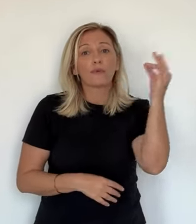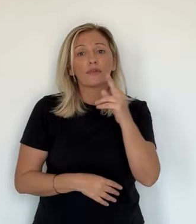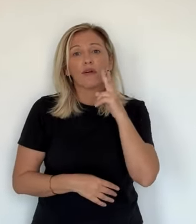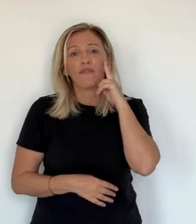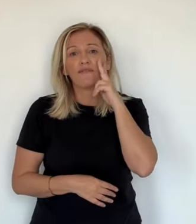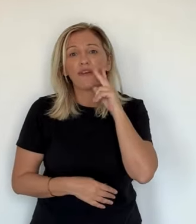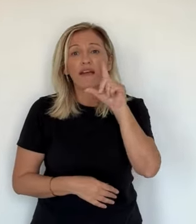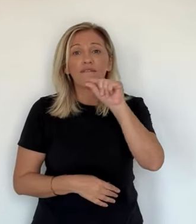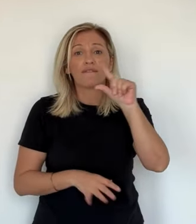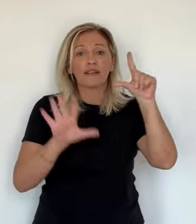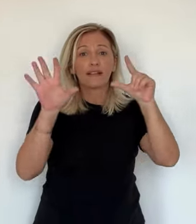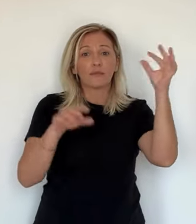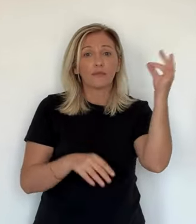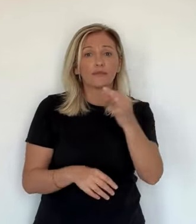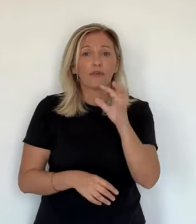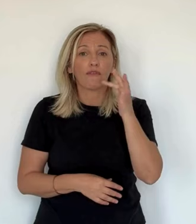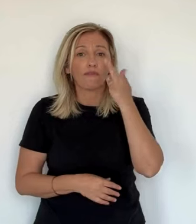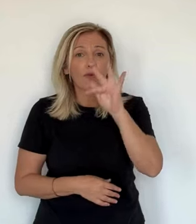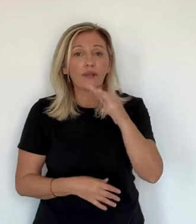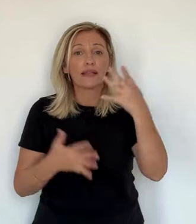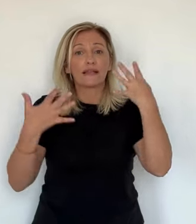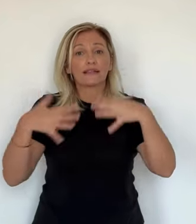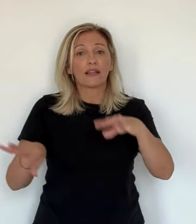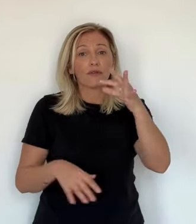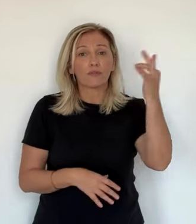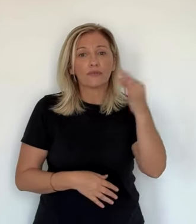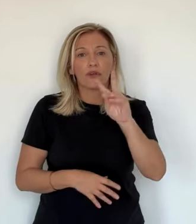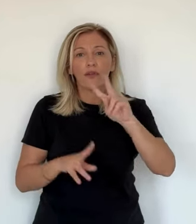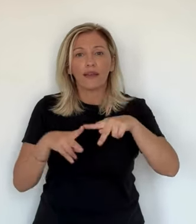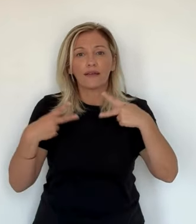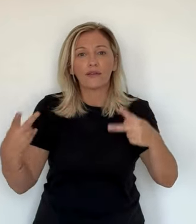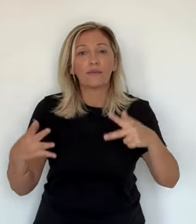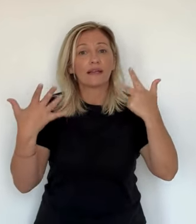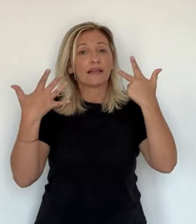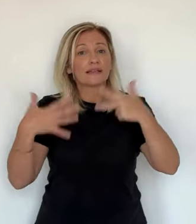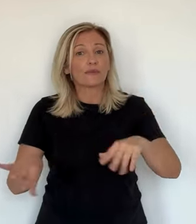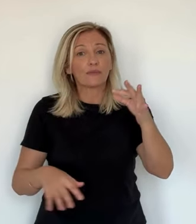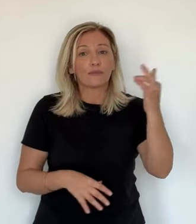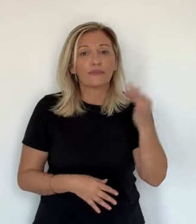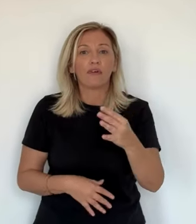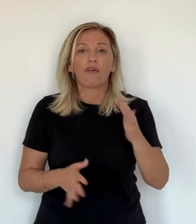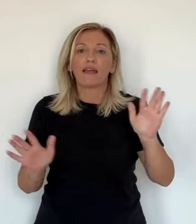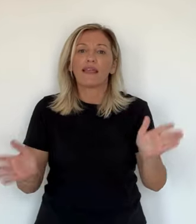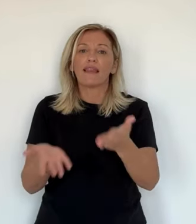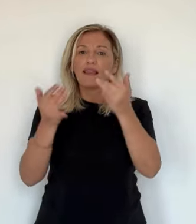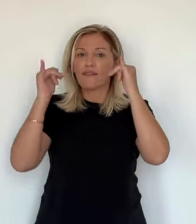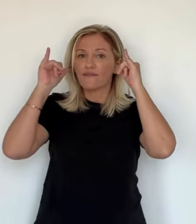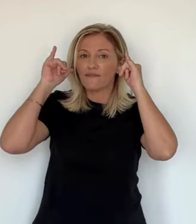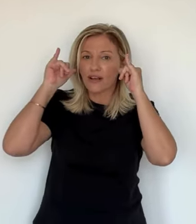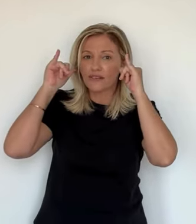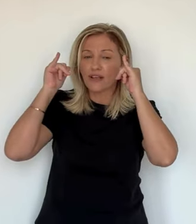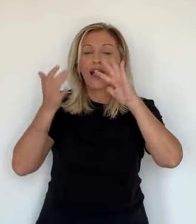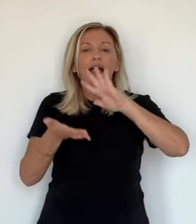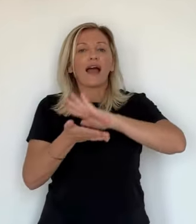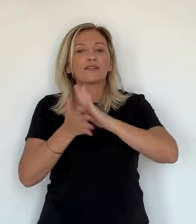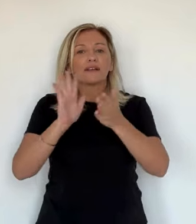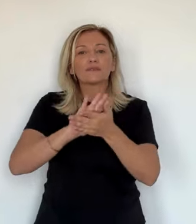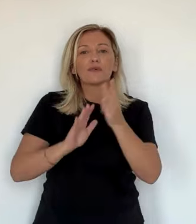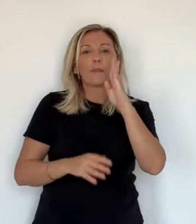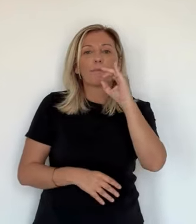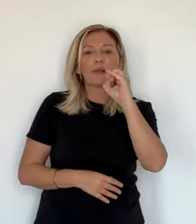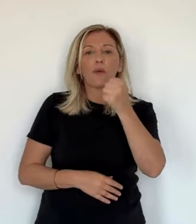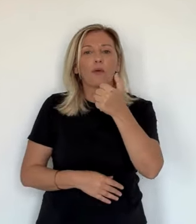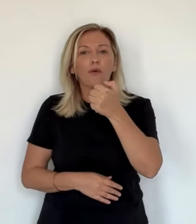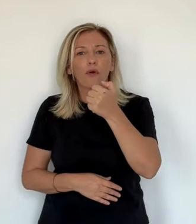viticulture, 27% des agrumes, 19% du maraîchage et enfin 18% de l'élevage bovin.